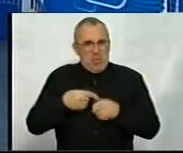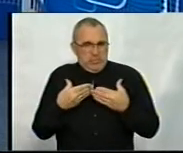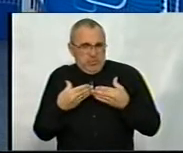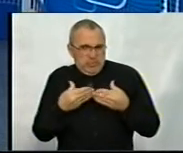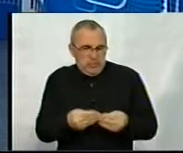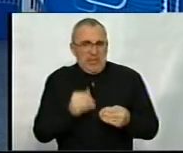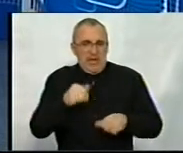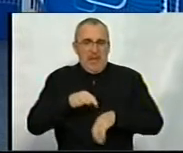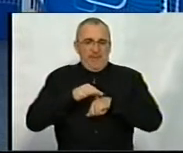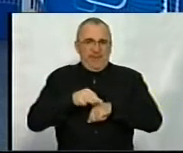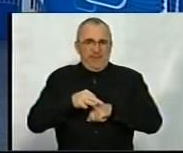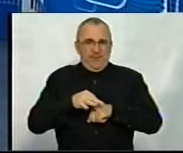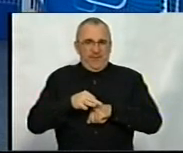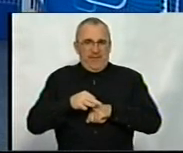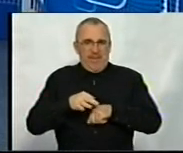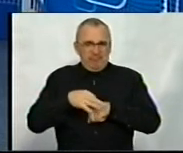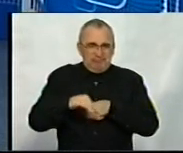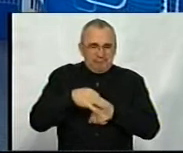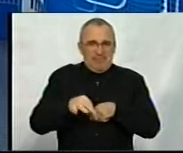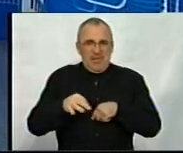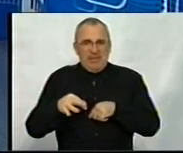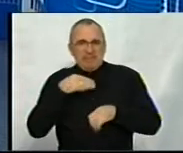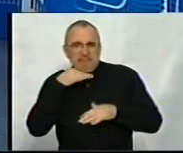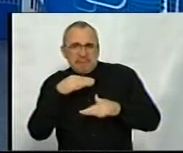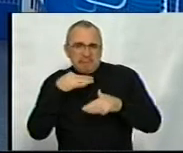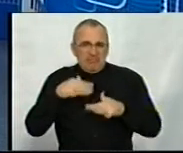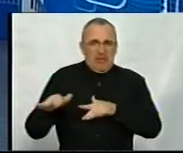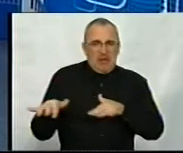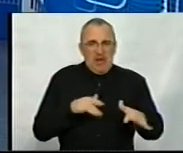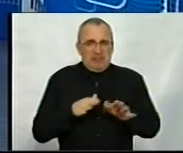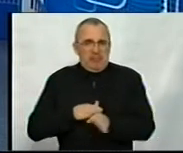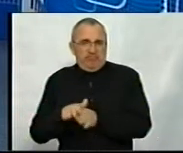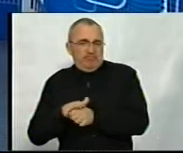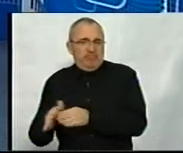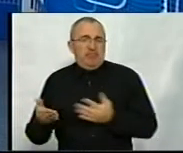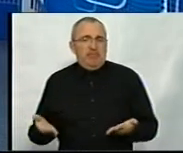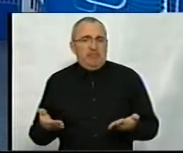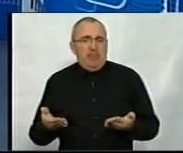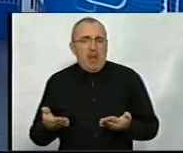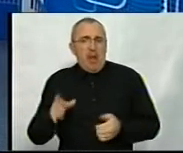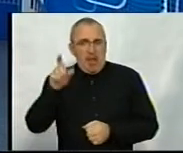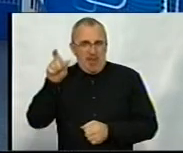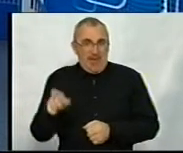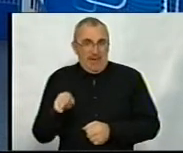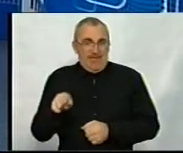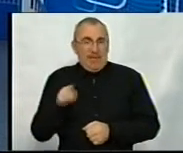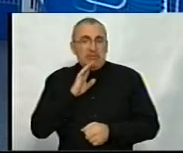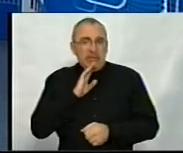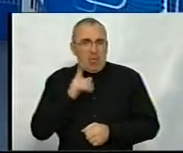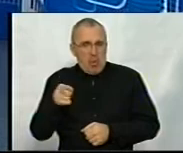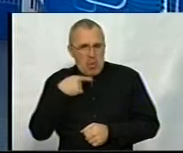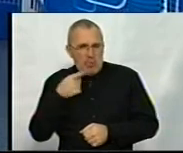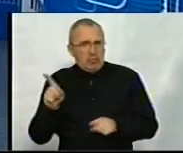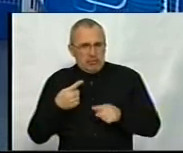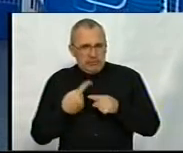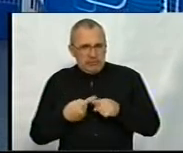фізически, от, вже потім почав такі агресивні дійсві ко мені проявляти. А ви говорите, що